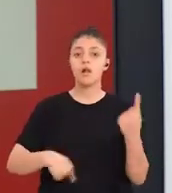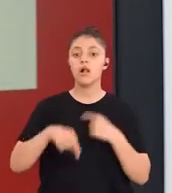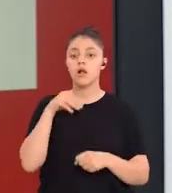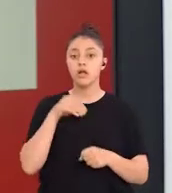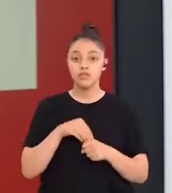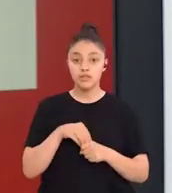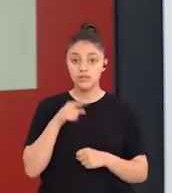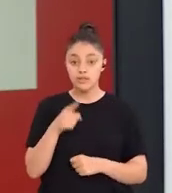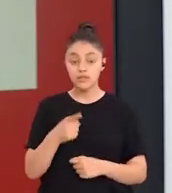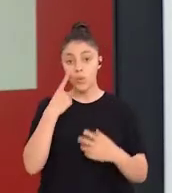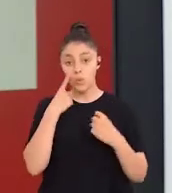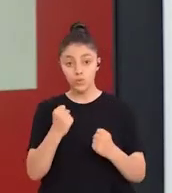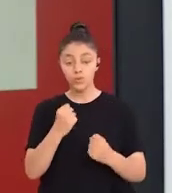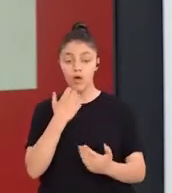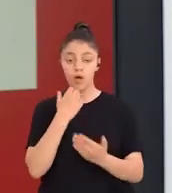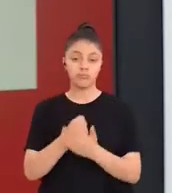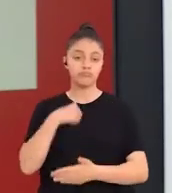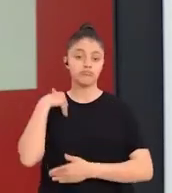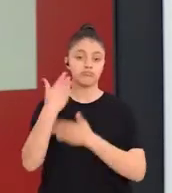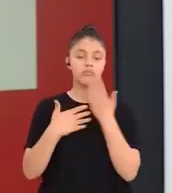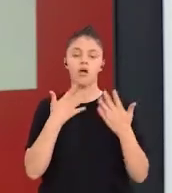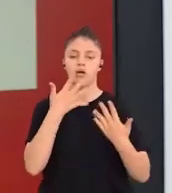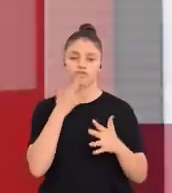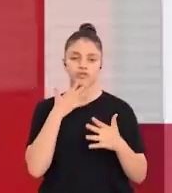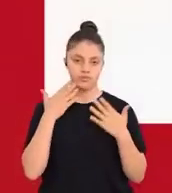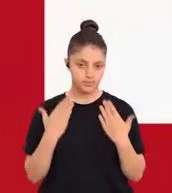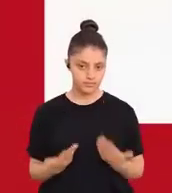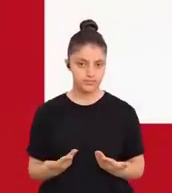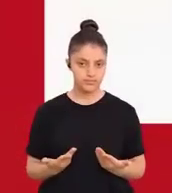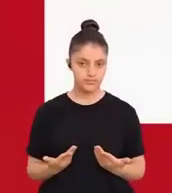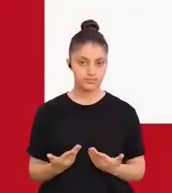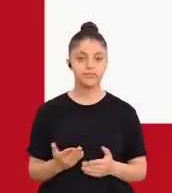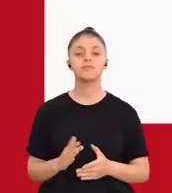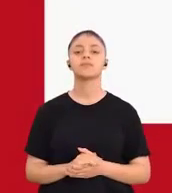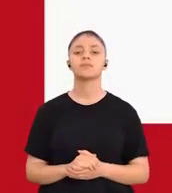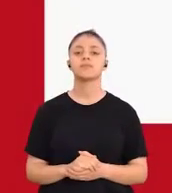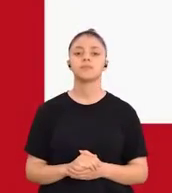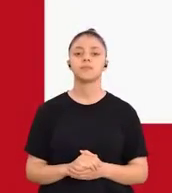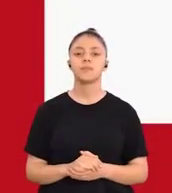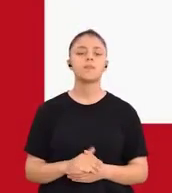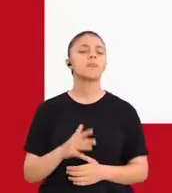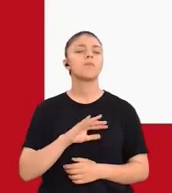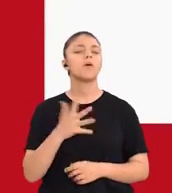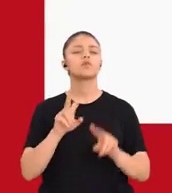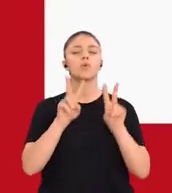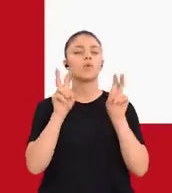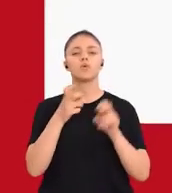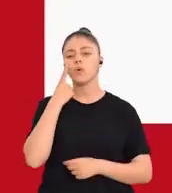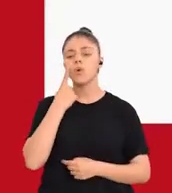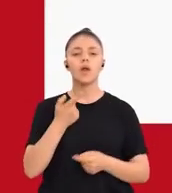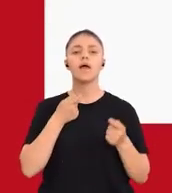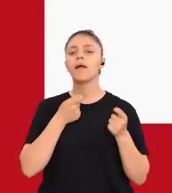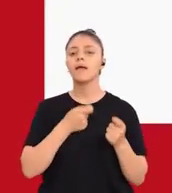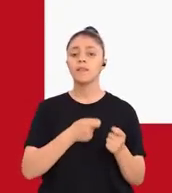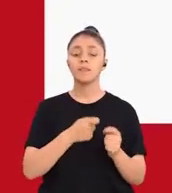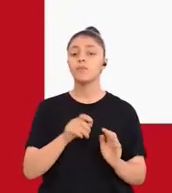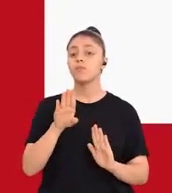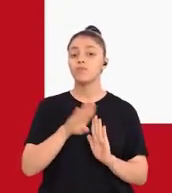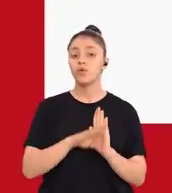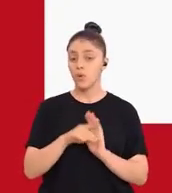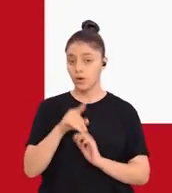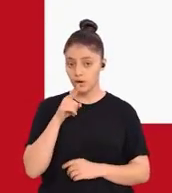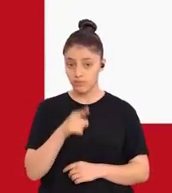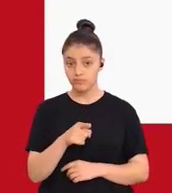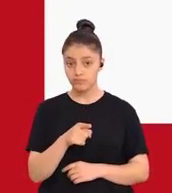arasındaki dinamik ilişkiler bütünü olarak tanımlanmaktadır. Bir başka bakışa göre eğitim